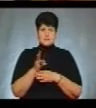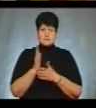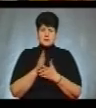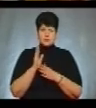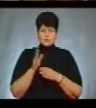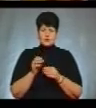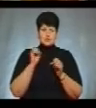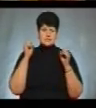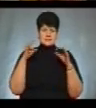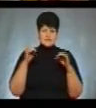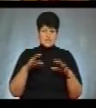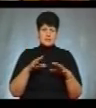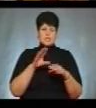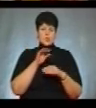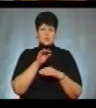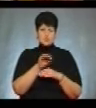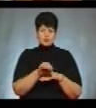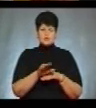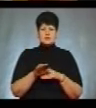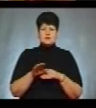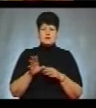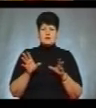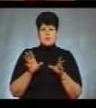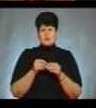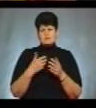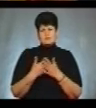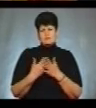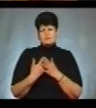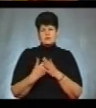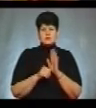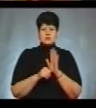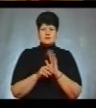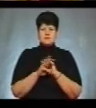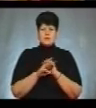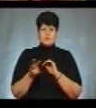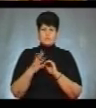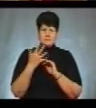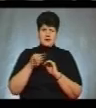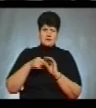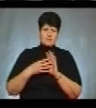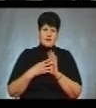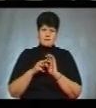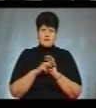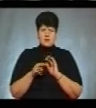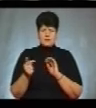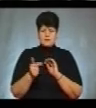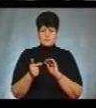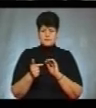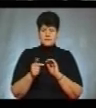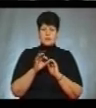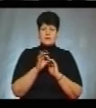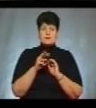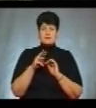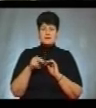обладнання, освітлення, озвучення разом десь потягнуло на приблизно 6 мільйонів, 5,9, якщо точніше. Олег Мєдвєдьов, речник